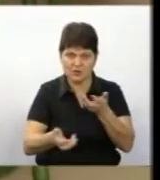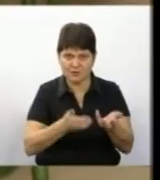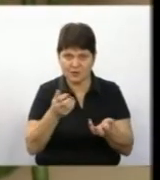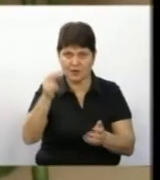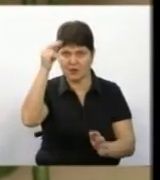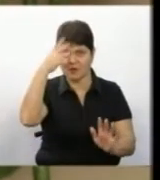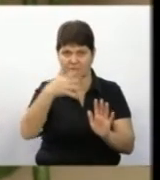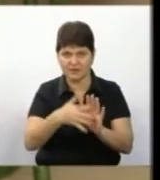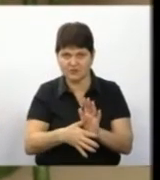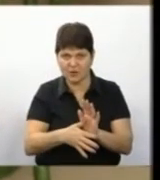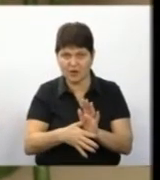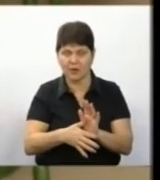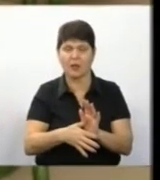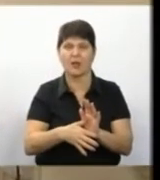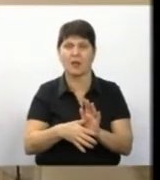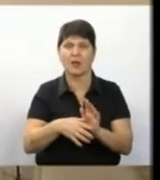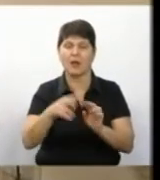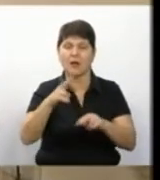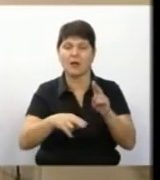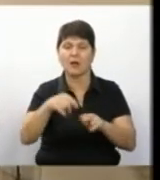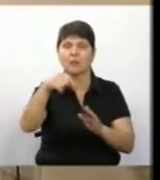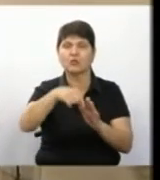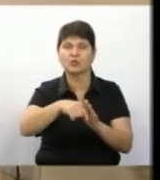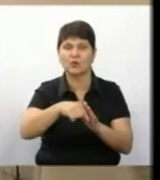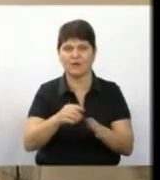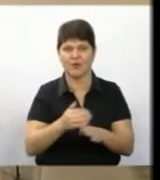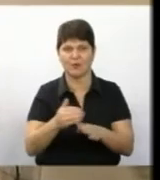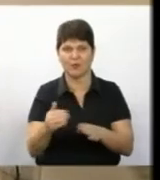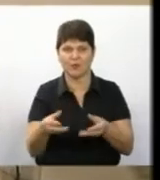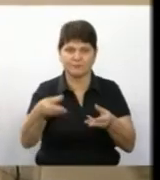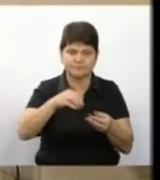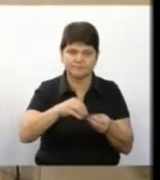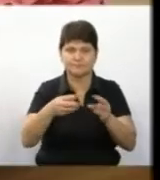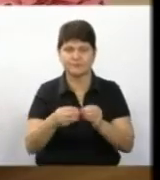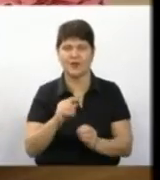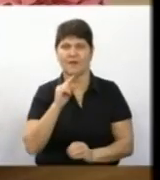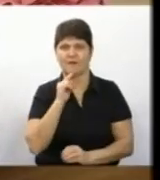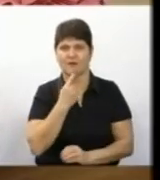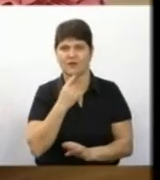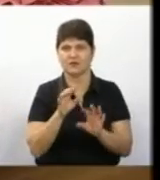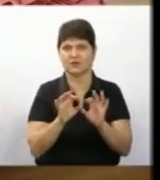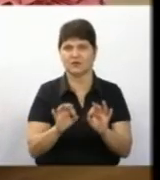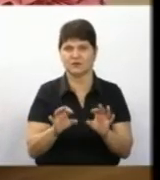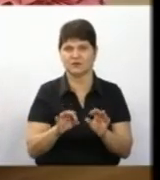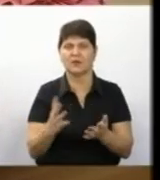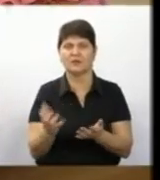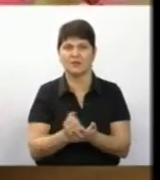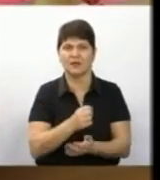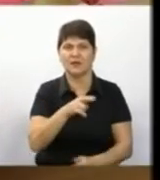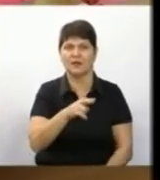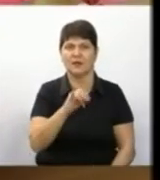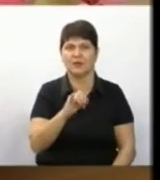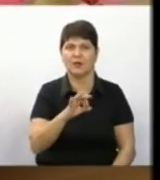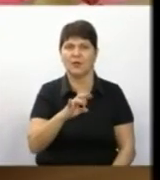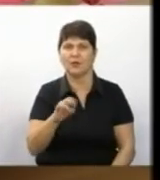вивчаю збудову і от я потім її зліплюю. Найважче, розповідає Костюк, даються піони. Додає,